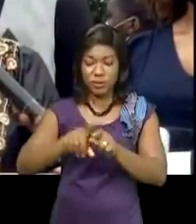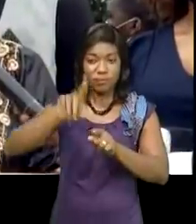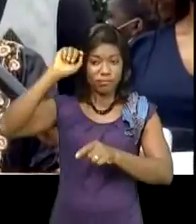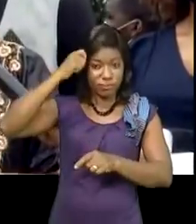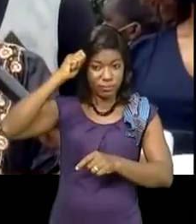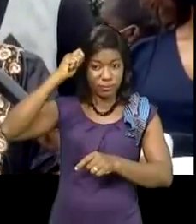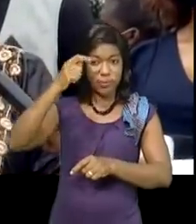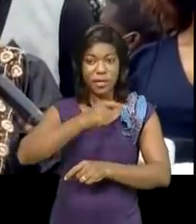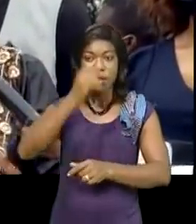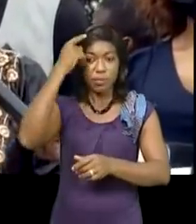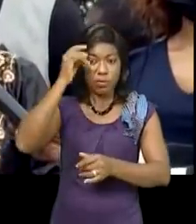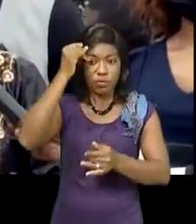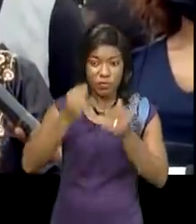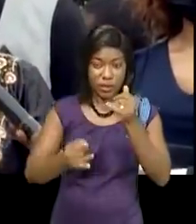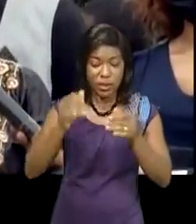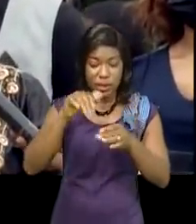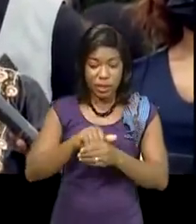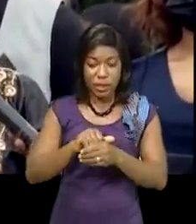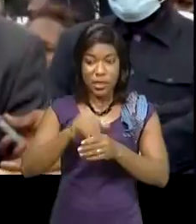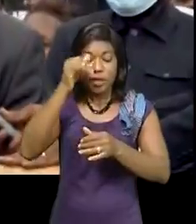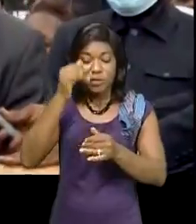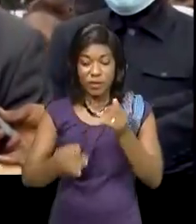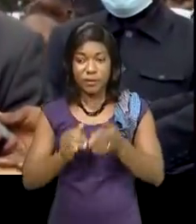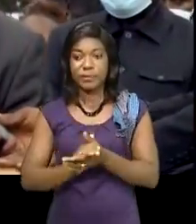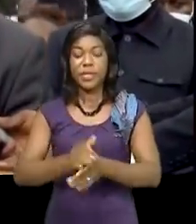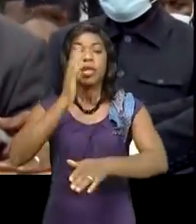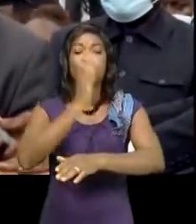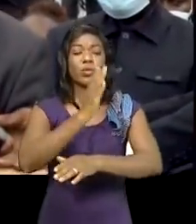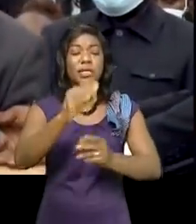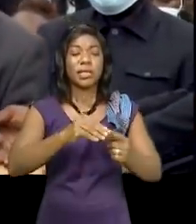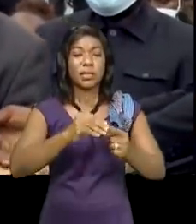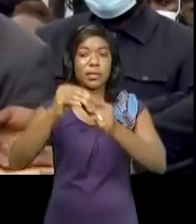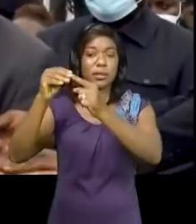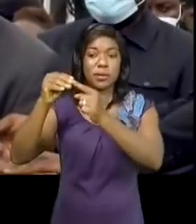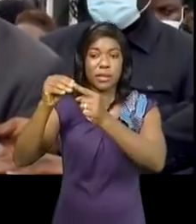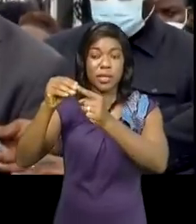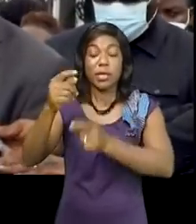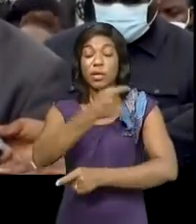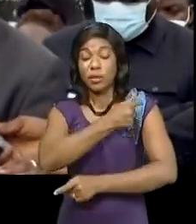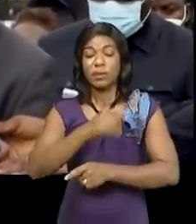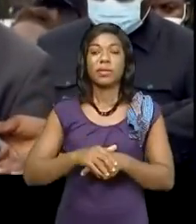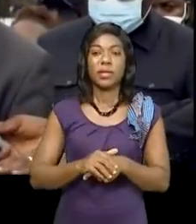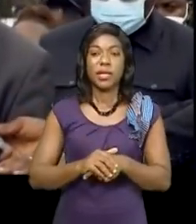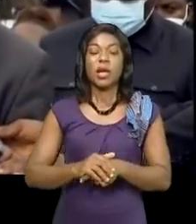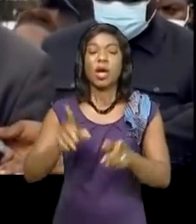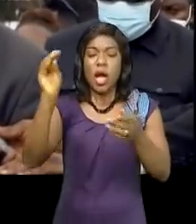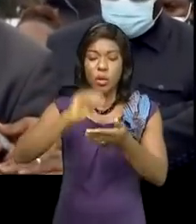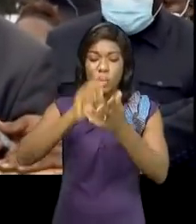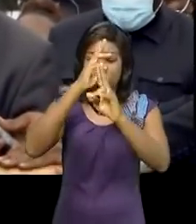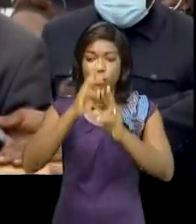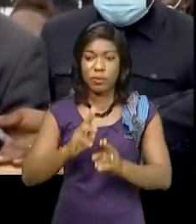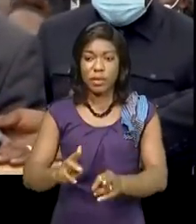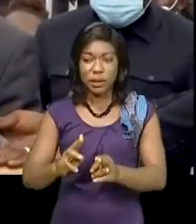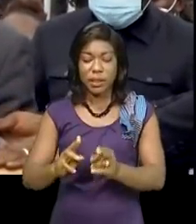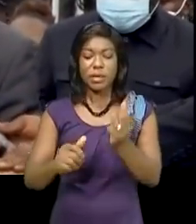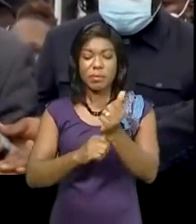à mémoire. Enfin, dans son oraison funèbre, le conseil principal du chef de l'État, Théo Tchilumba, a rendu hommage à